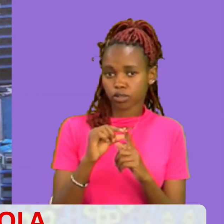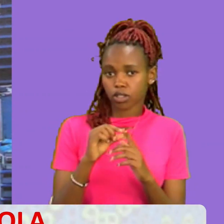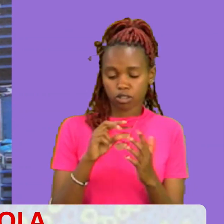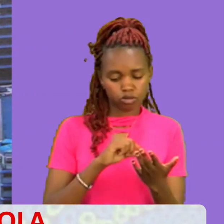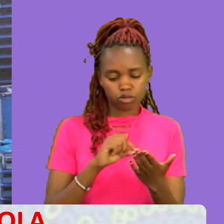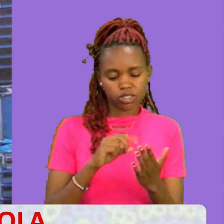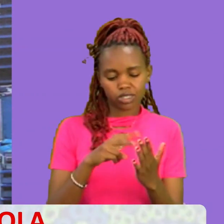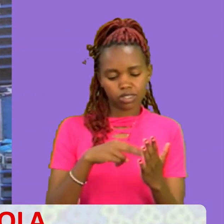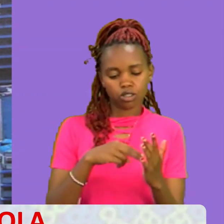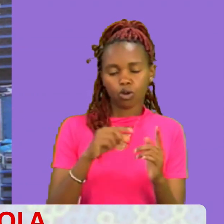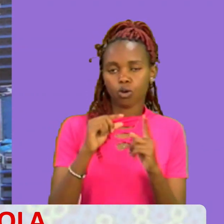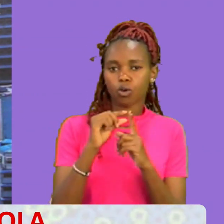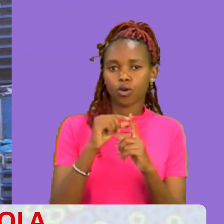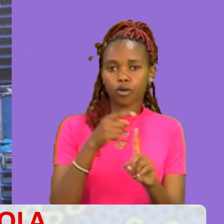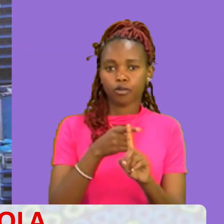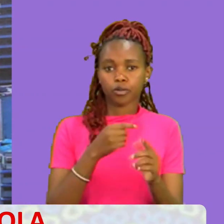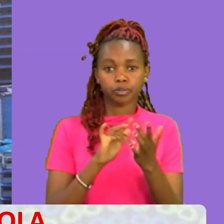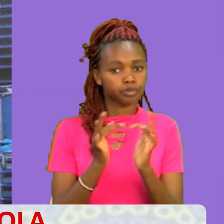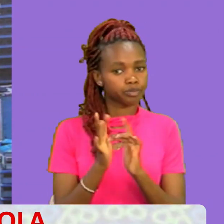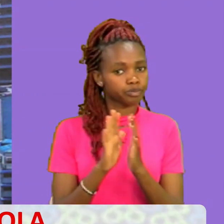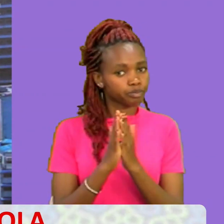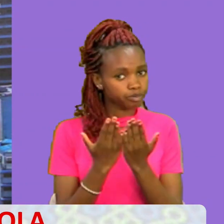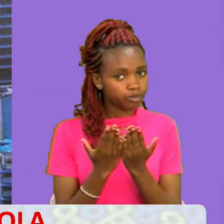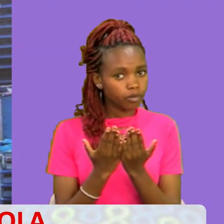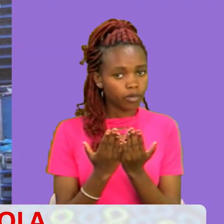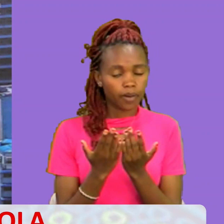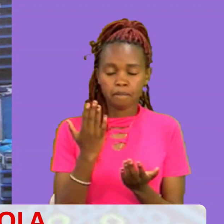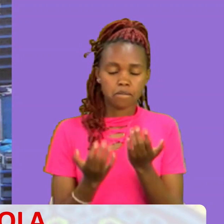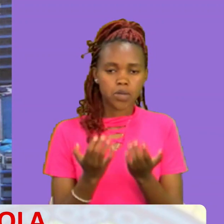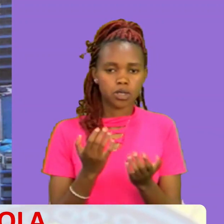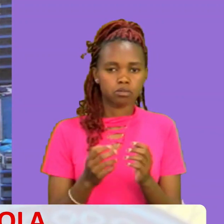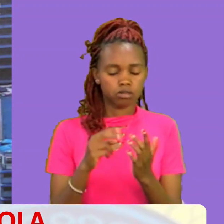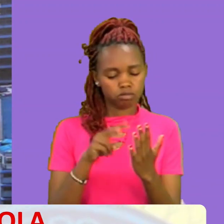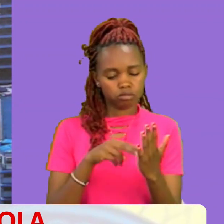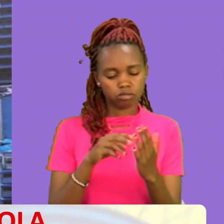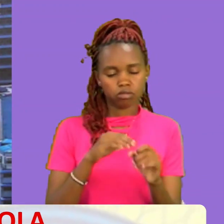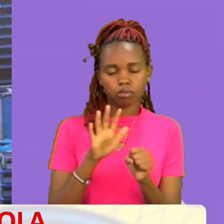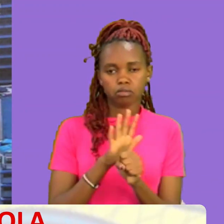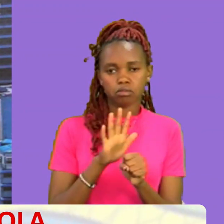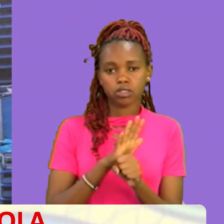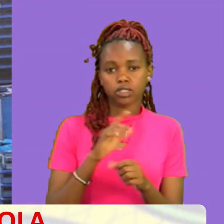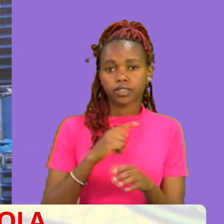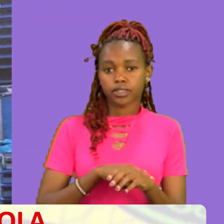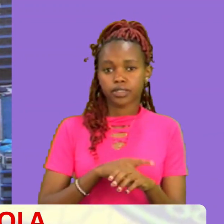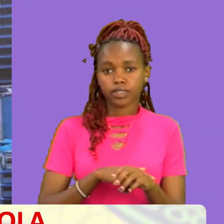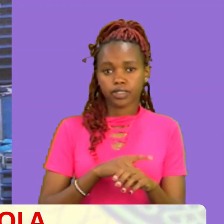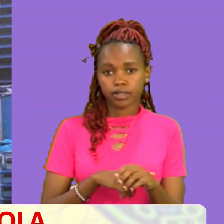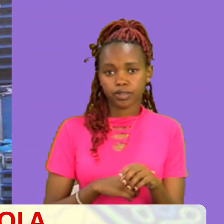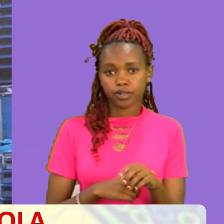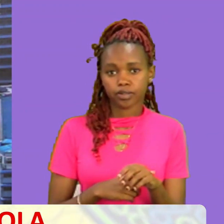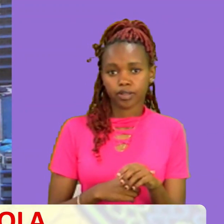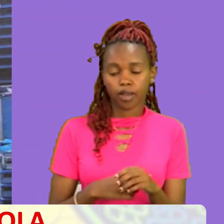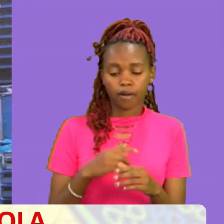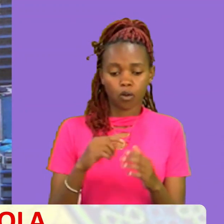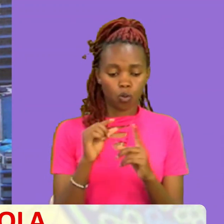umesoma maranyingi Na endaika umelewa maranyingi Na ume understand Na umesikia obiruengu ya kiubiria Ambo ni mandiko Very